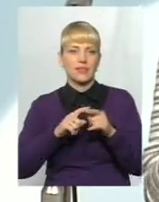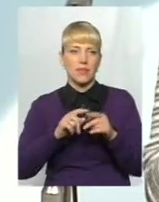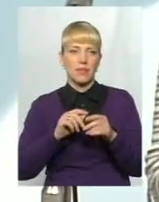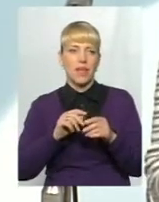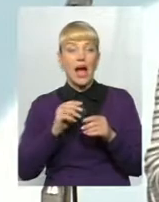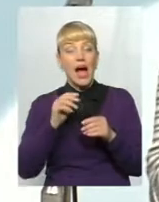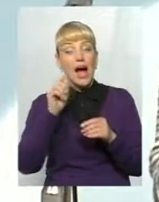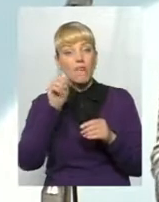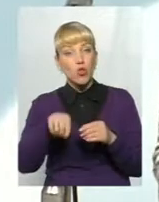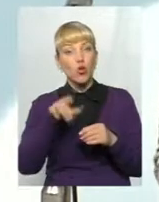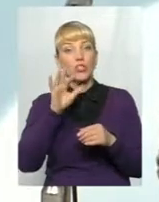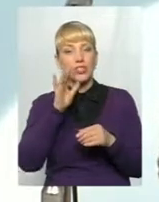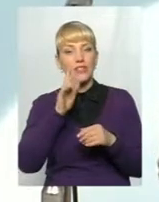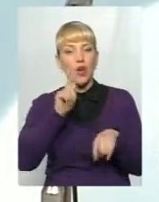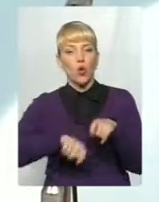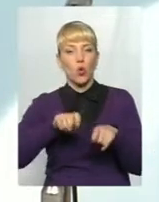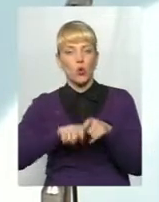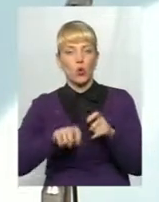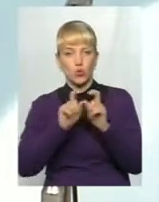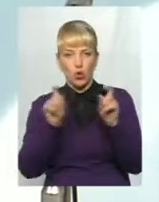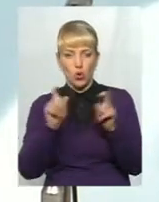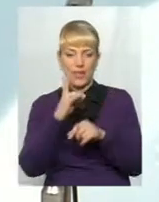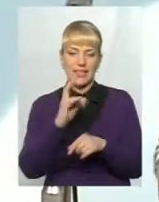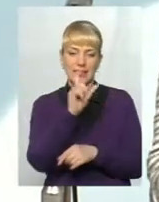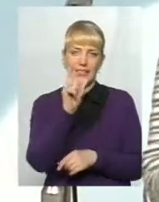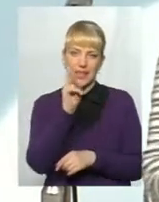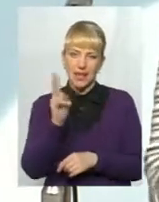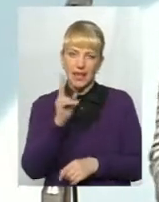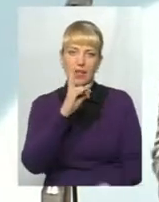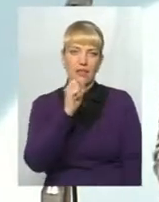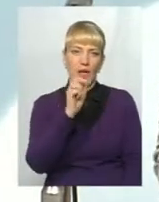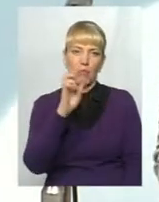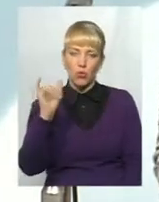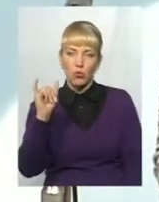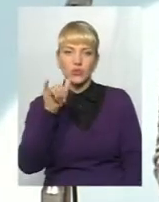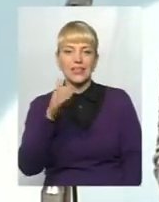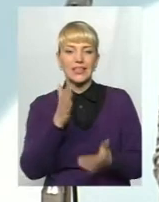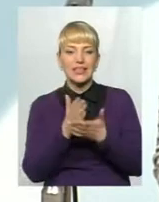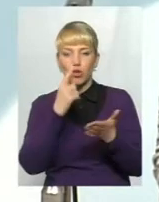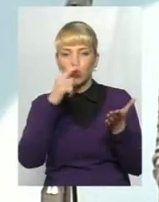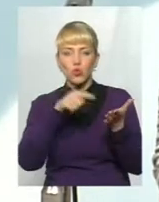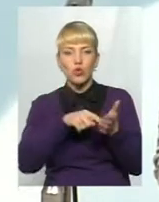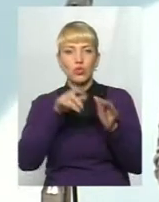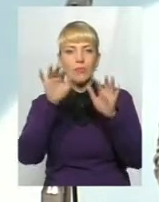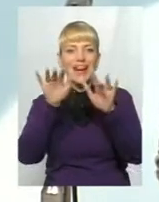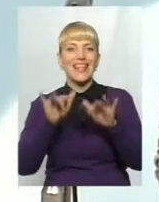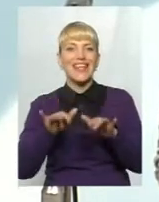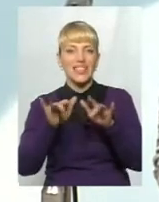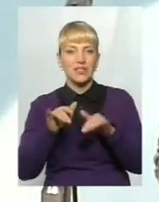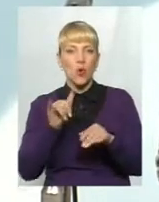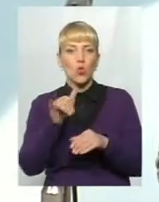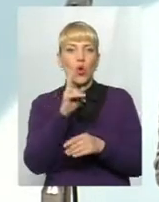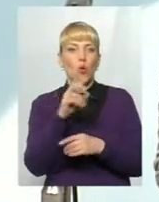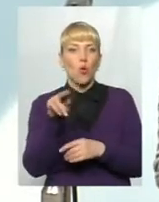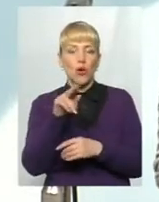В той час контролюючі органи, як НАЗК, НАБУ, в них є доступи до реєстрів. В них є ідентифікаційний код,